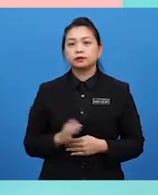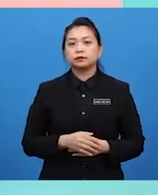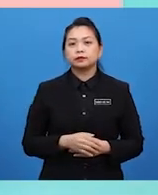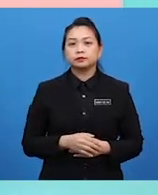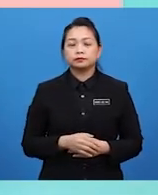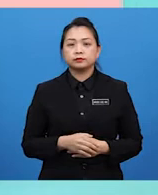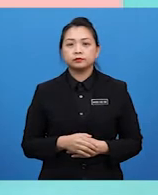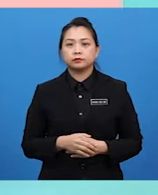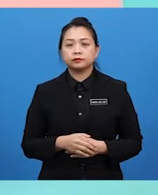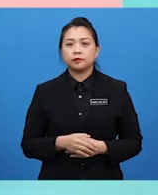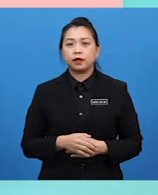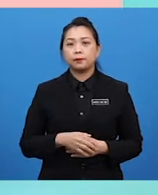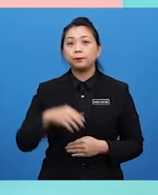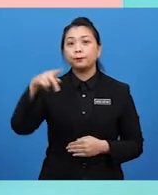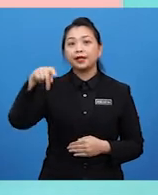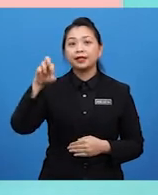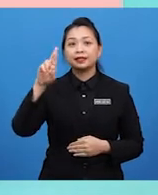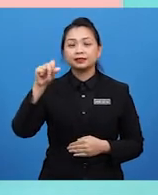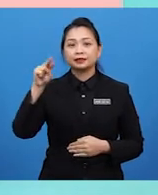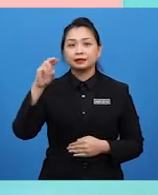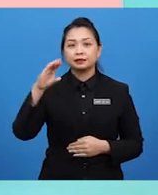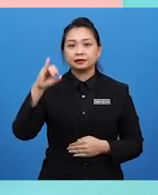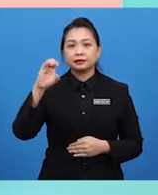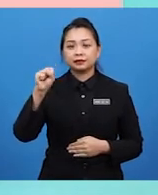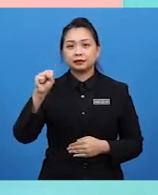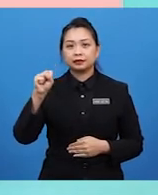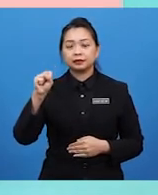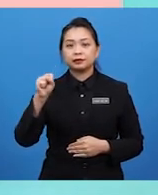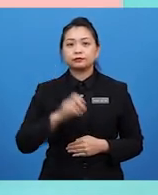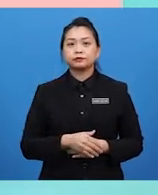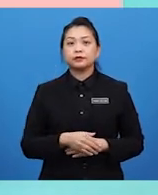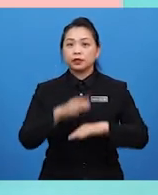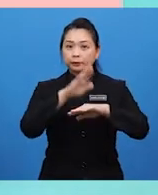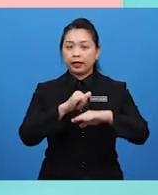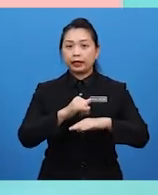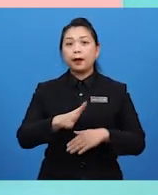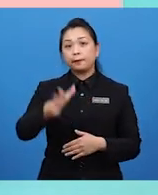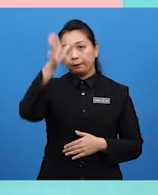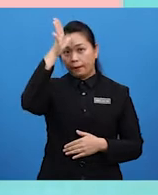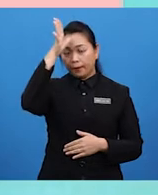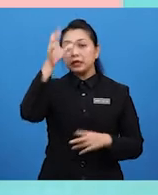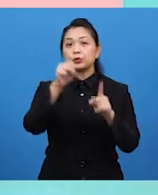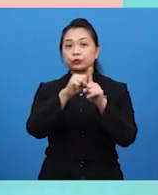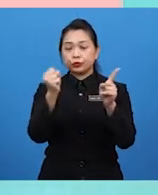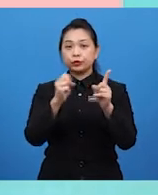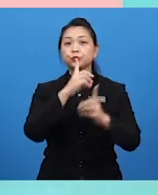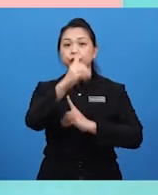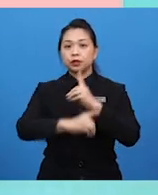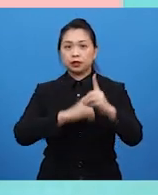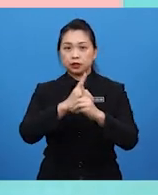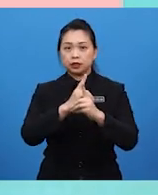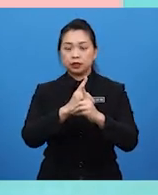falsafah mereka iaitu Auguste Comte, yang juga dikelar sebagai bapa sosiologi dunia,